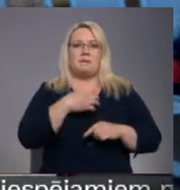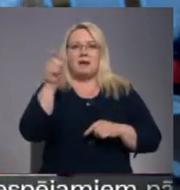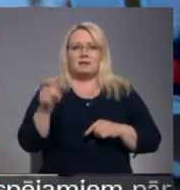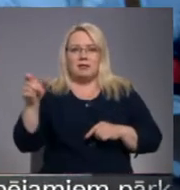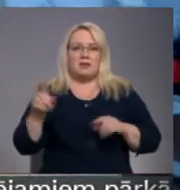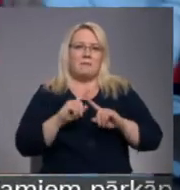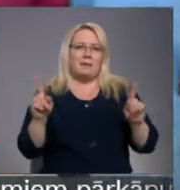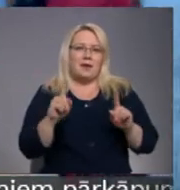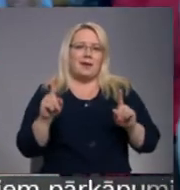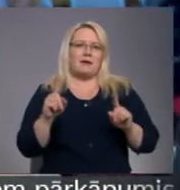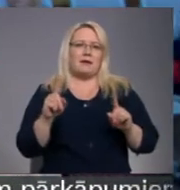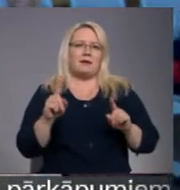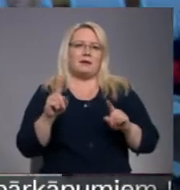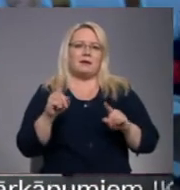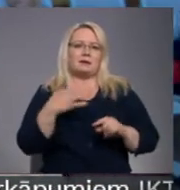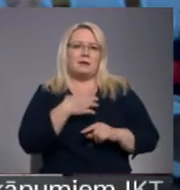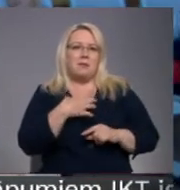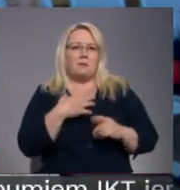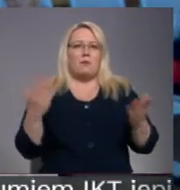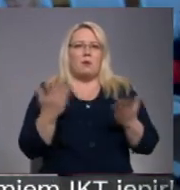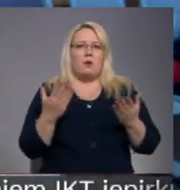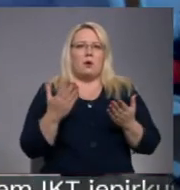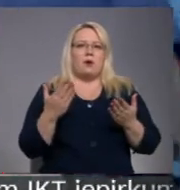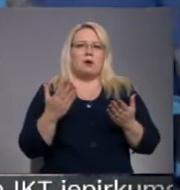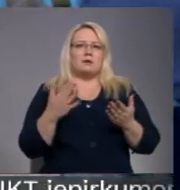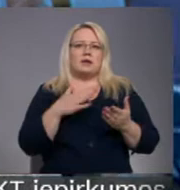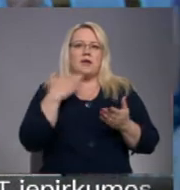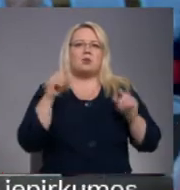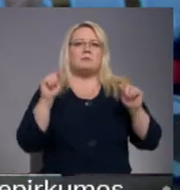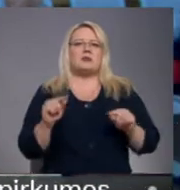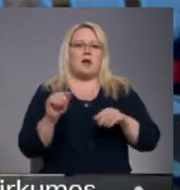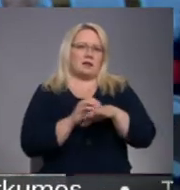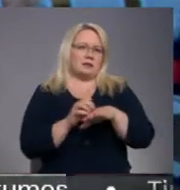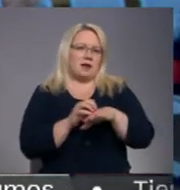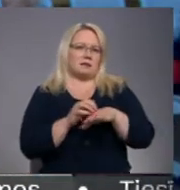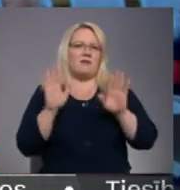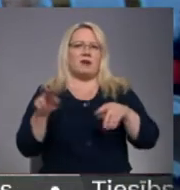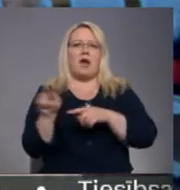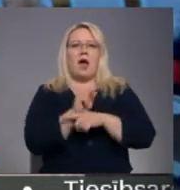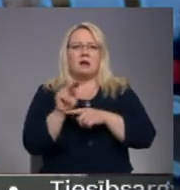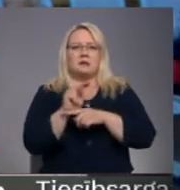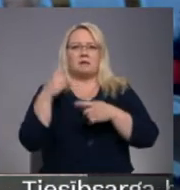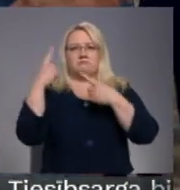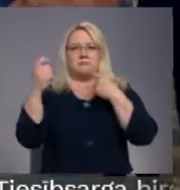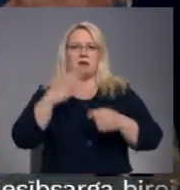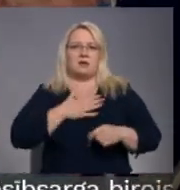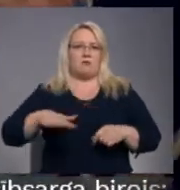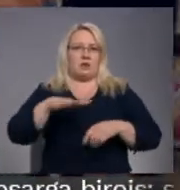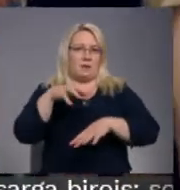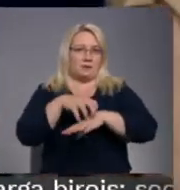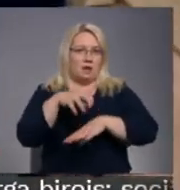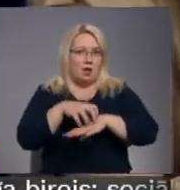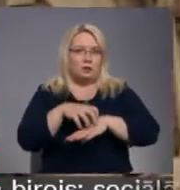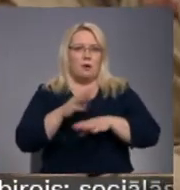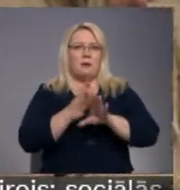vainas, kuras viņi būtu, es pieņemu ar daudz mazāku stresu, varējuši ārstēt saziņā ar savu ģimenes ārsti. Tāču